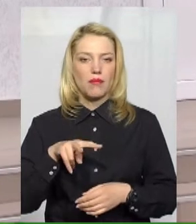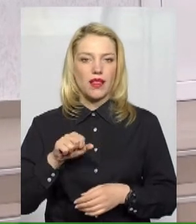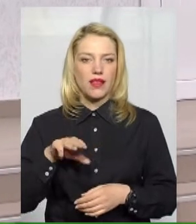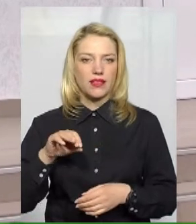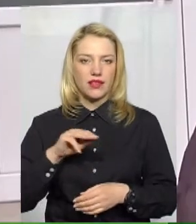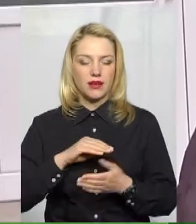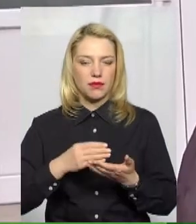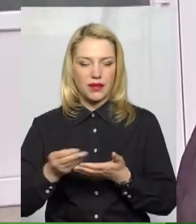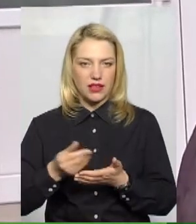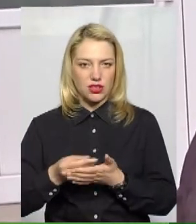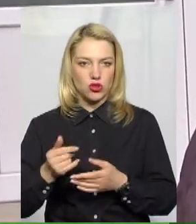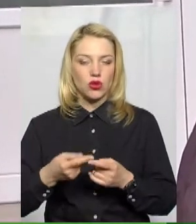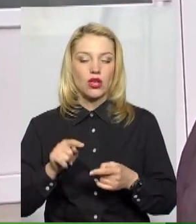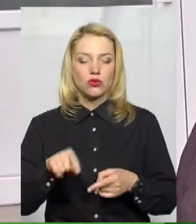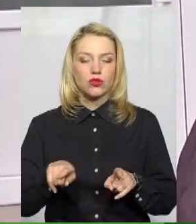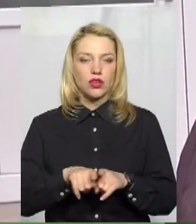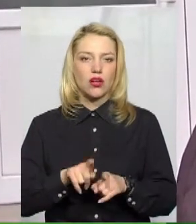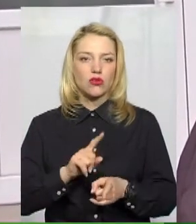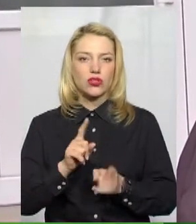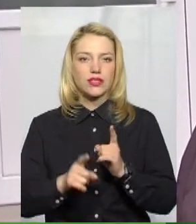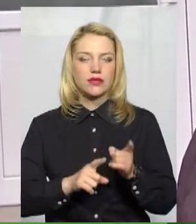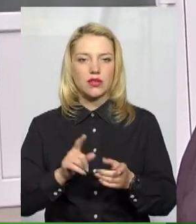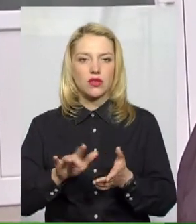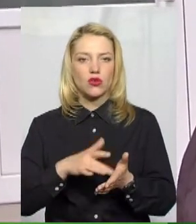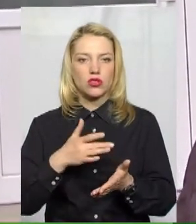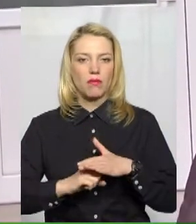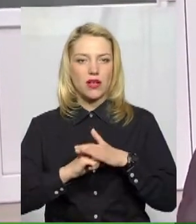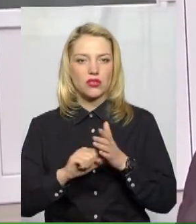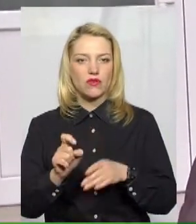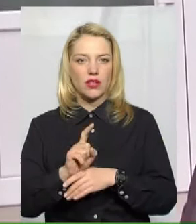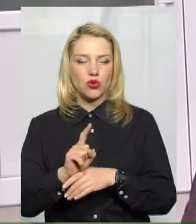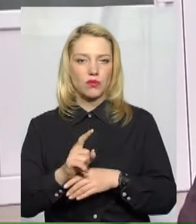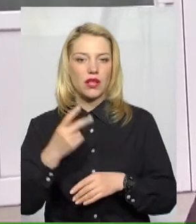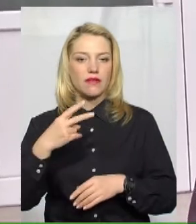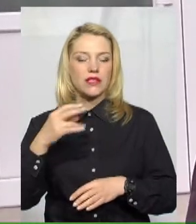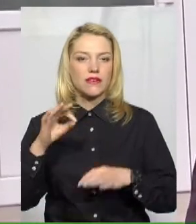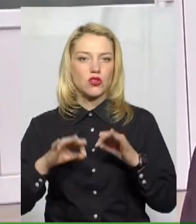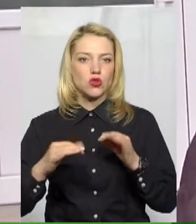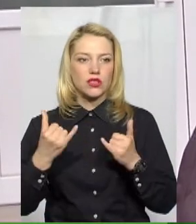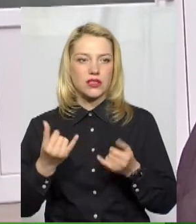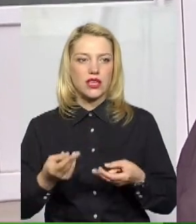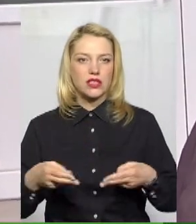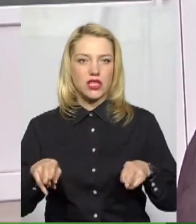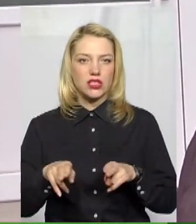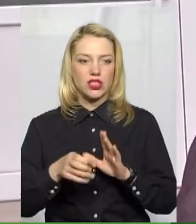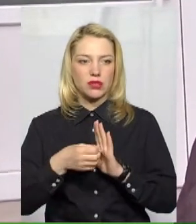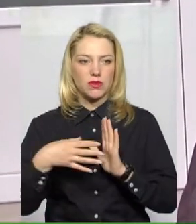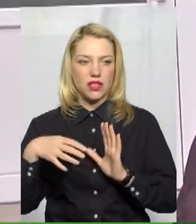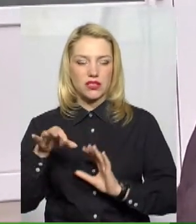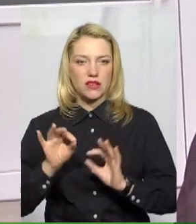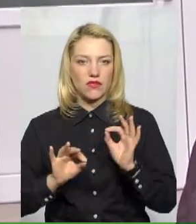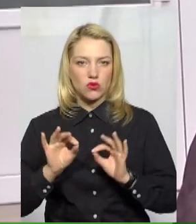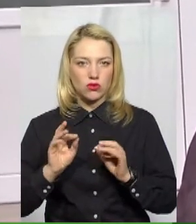розрахунок. Якщо була базова норма, передбачалася там 20%, то зараз залишається 15%,